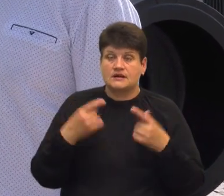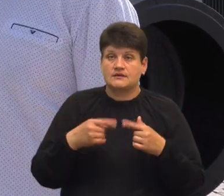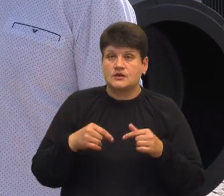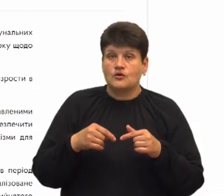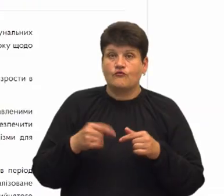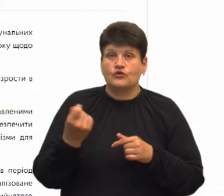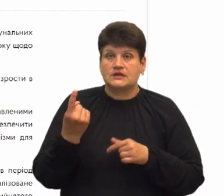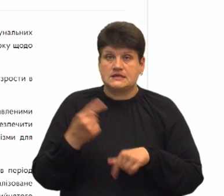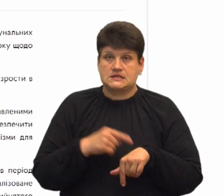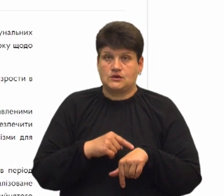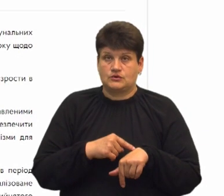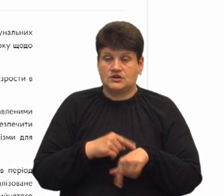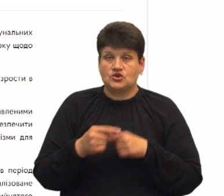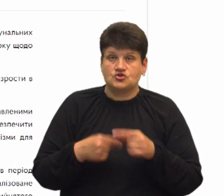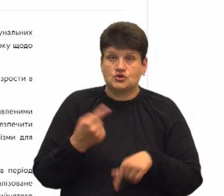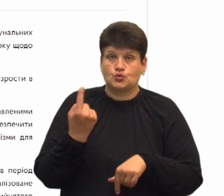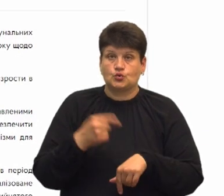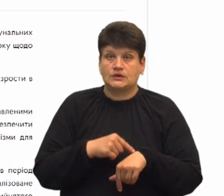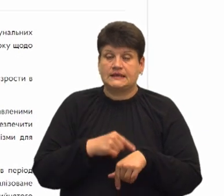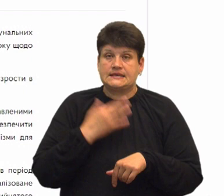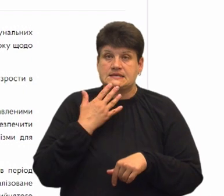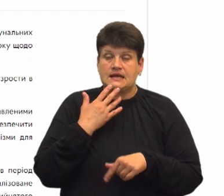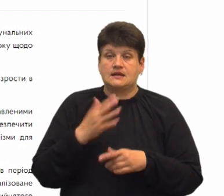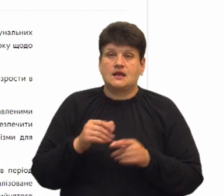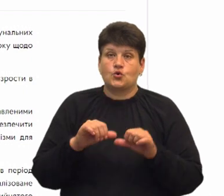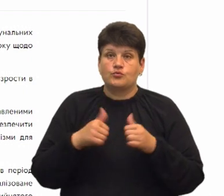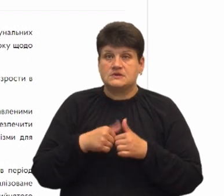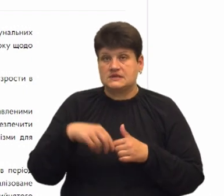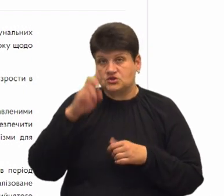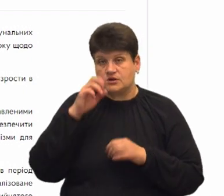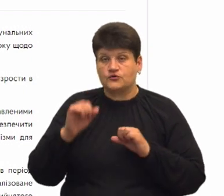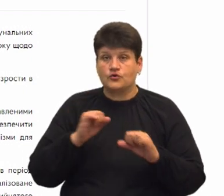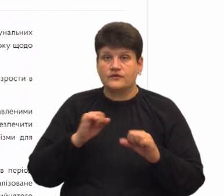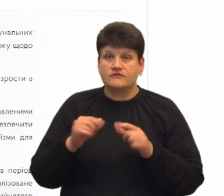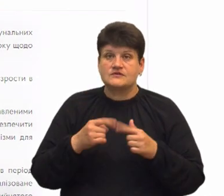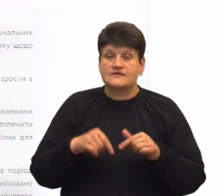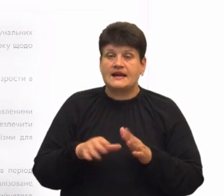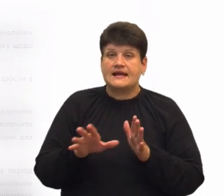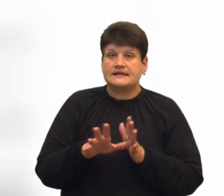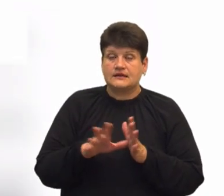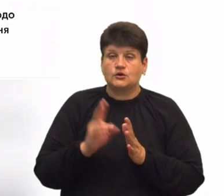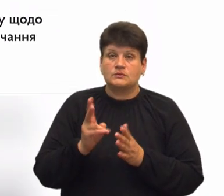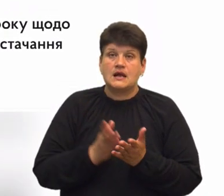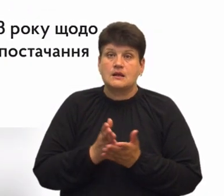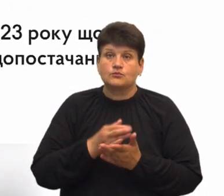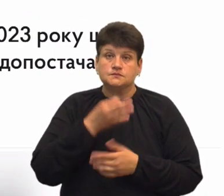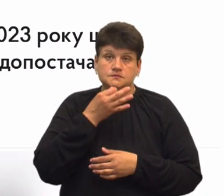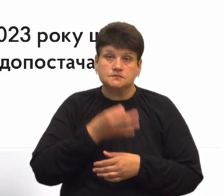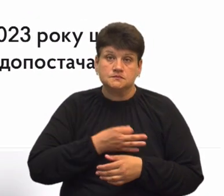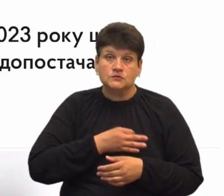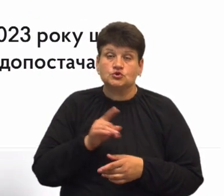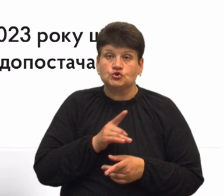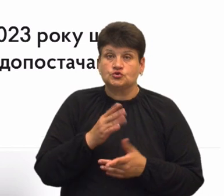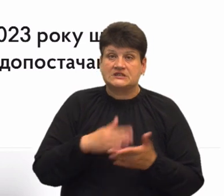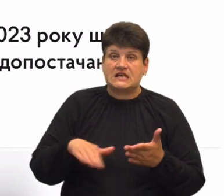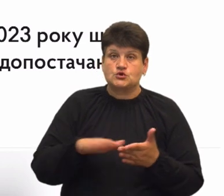11-й годині. Через годину Національна комісія з державного регулювання у сферах енергетики та комунальних послуг повідомила, що скасувала